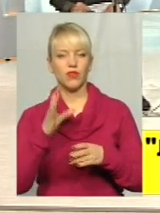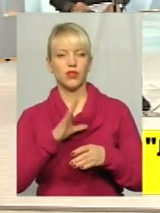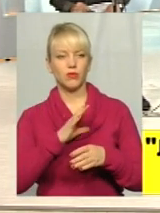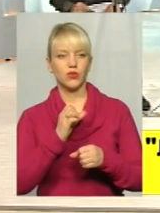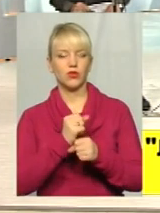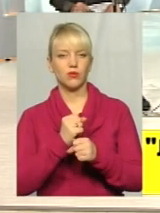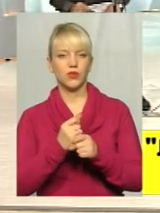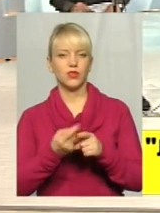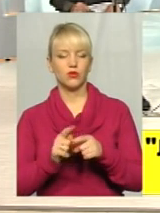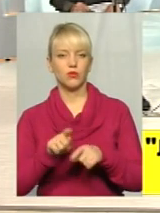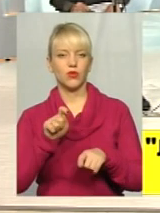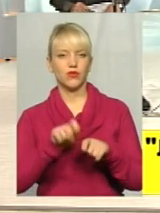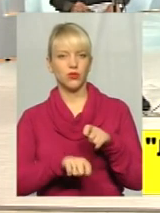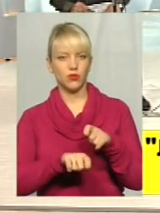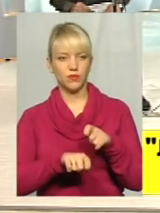дану перевірку.